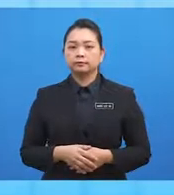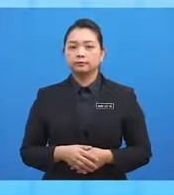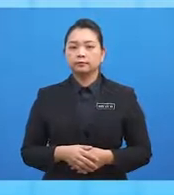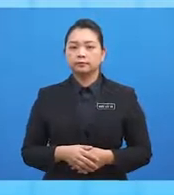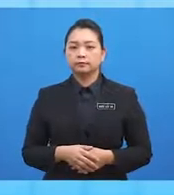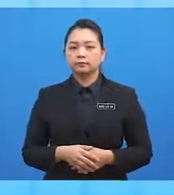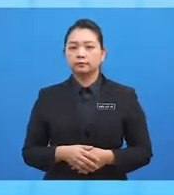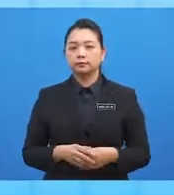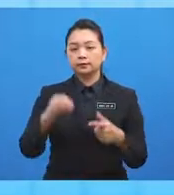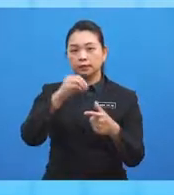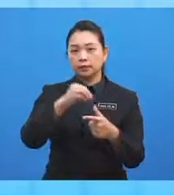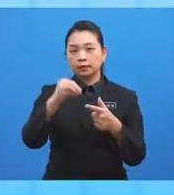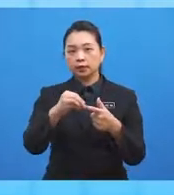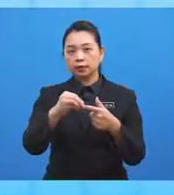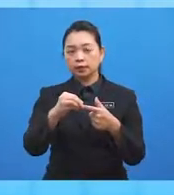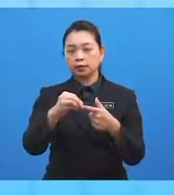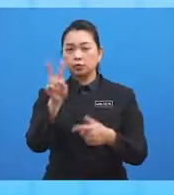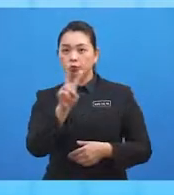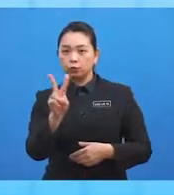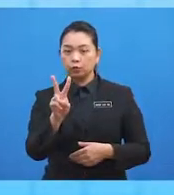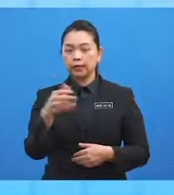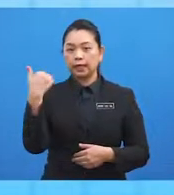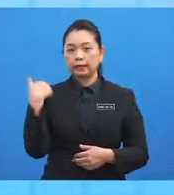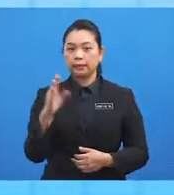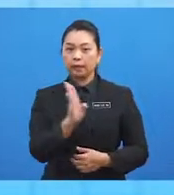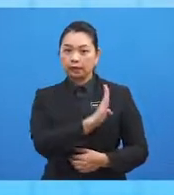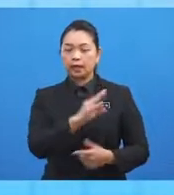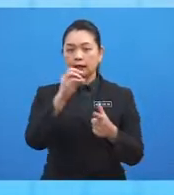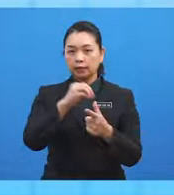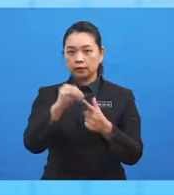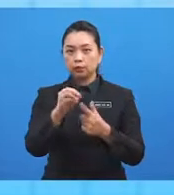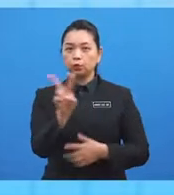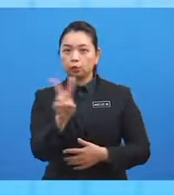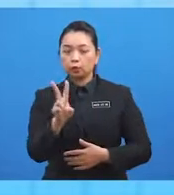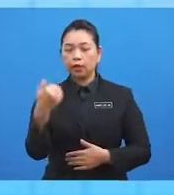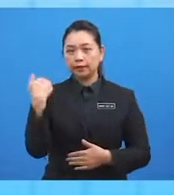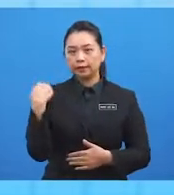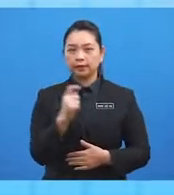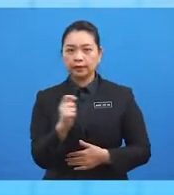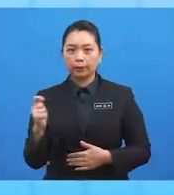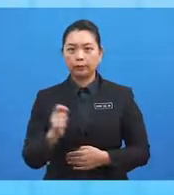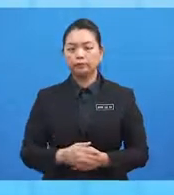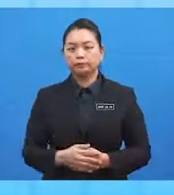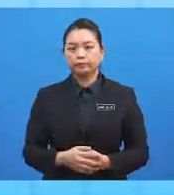longitude berada di bahagian barat atau kedua-duanya berada di bahagian timur.